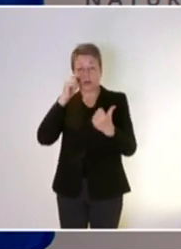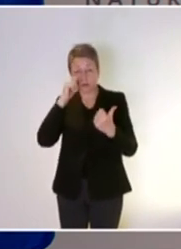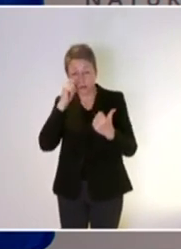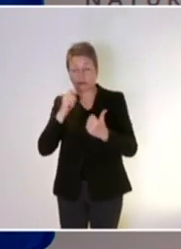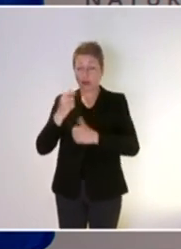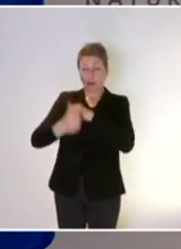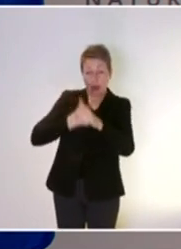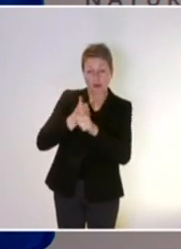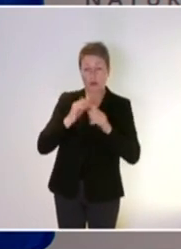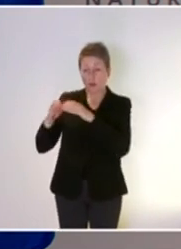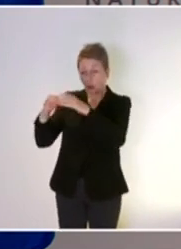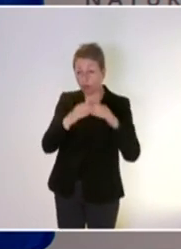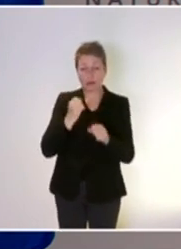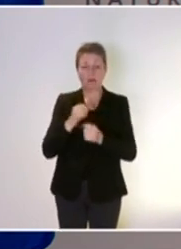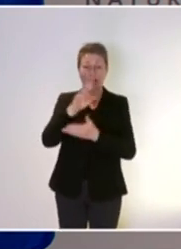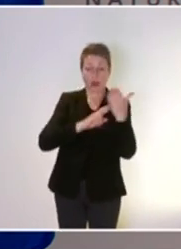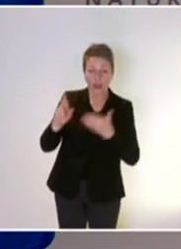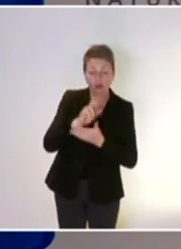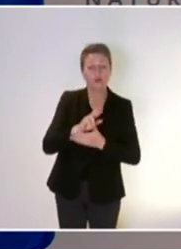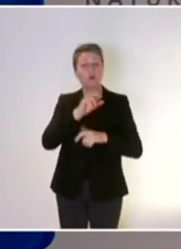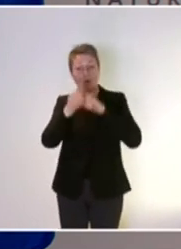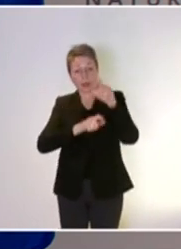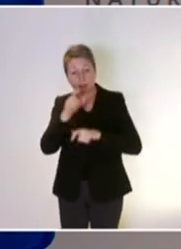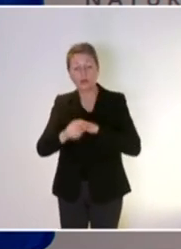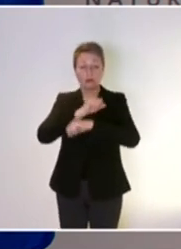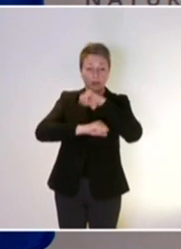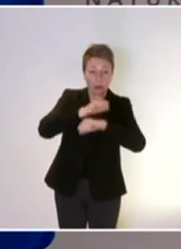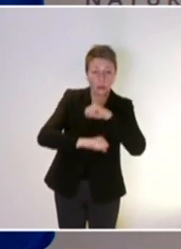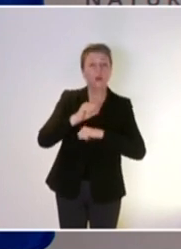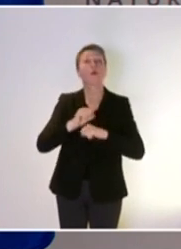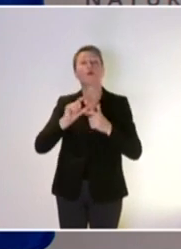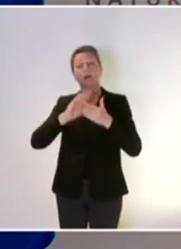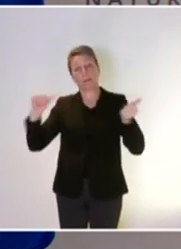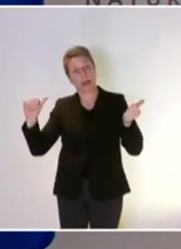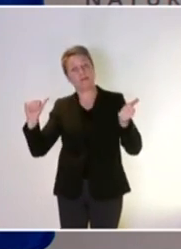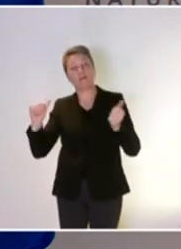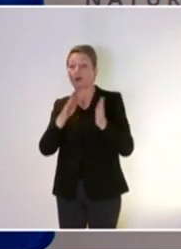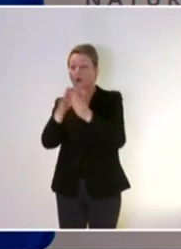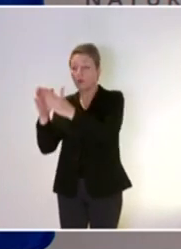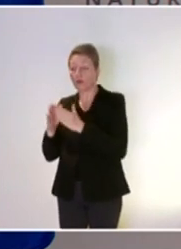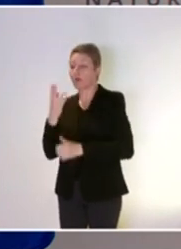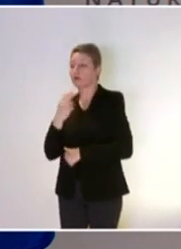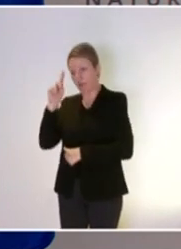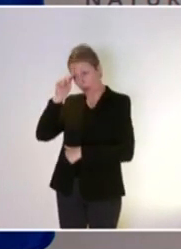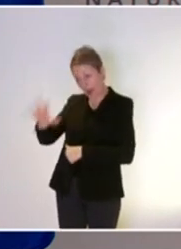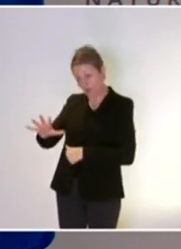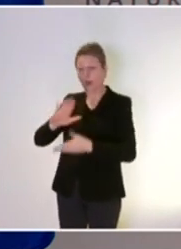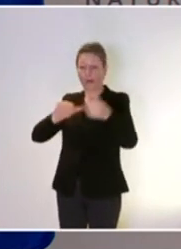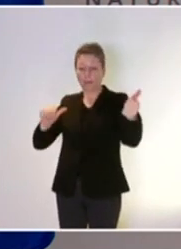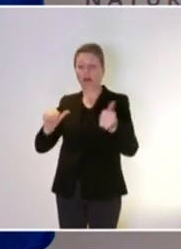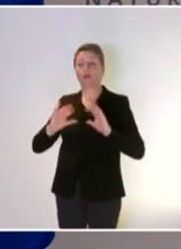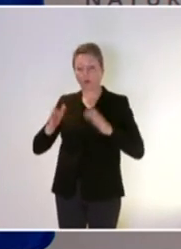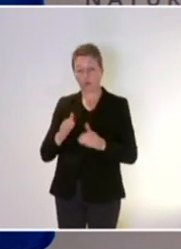de travail après les régions, après les acteurs, on est passé par un volet de consultation citoyenne, puis on a enchaîné sur les groupes de travail